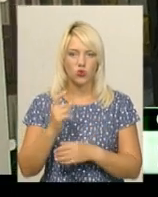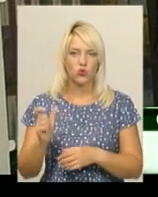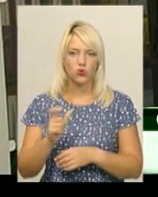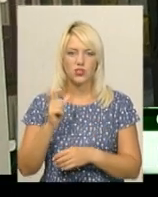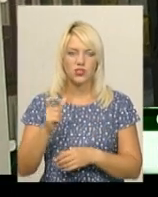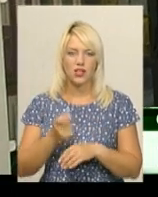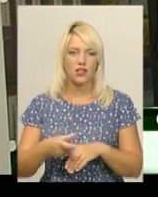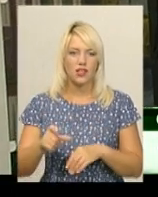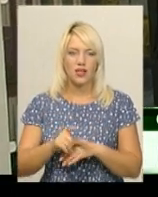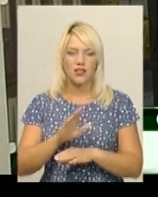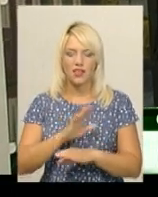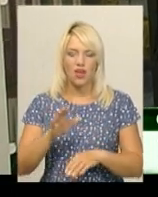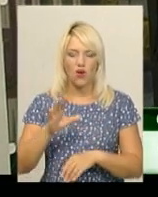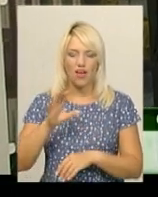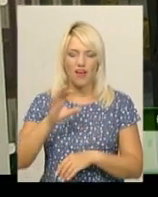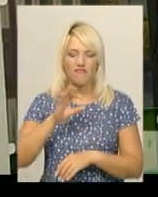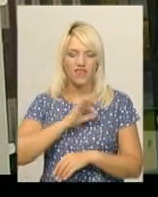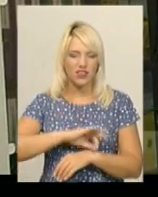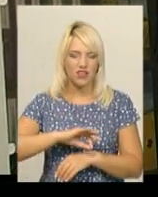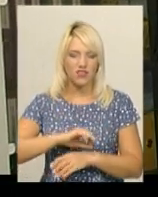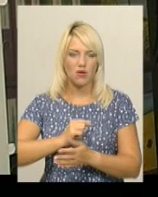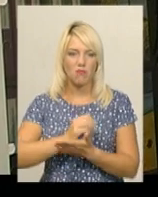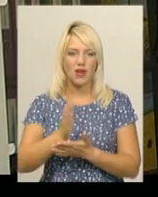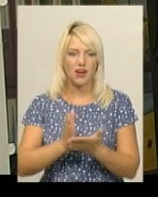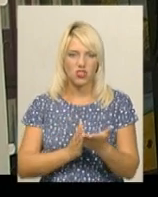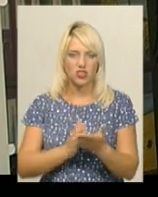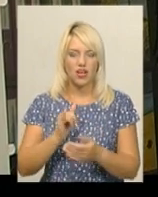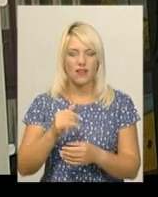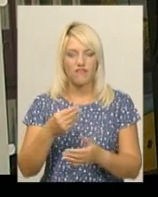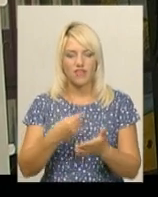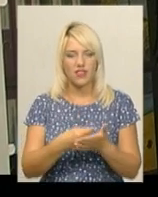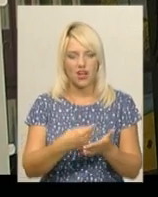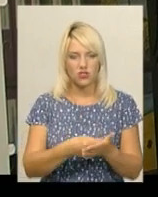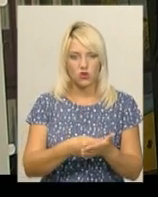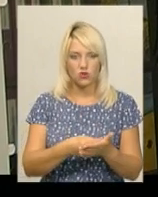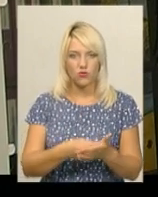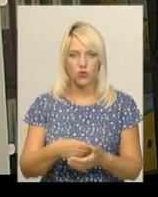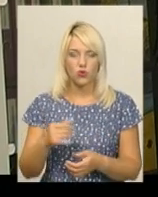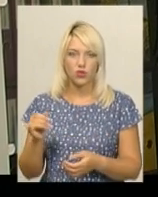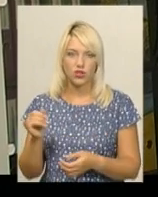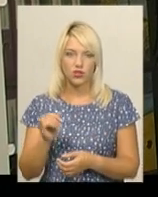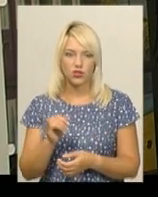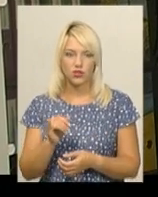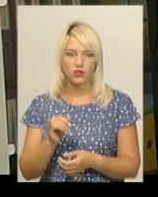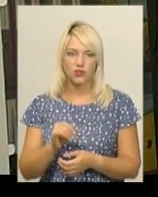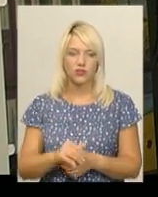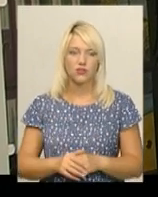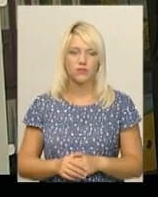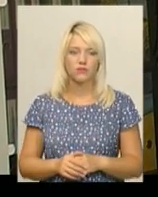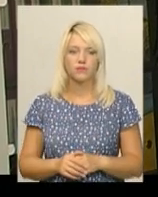найнеефективніших мереж, як з точки зору фінансової, так і з точки зору